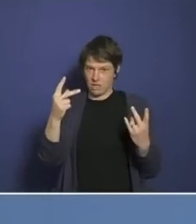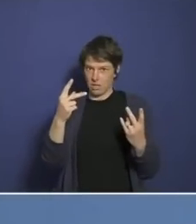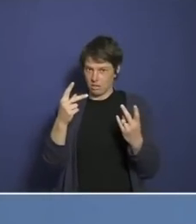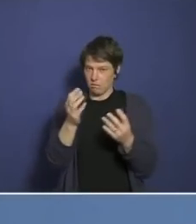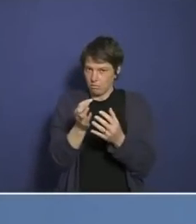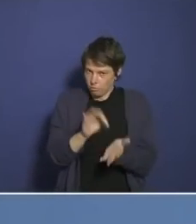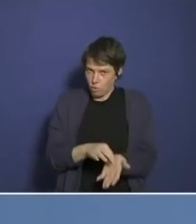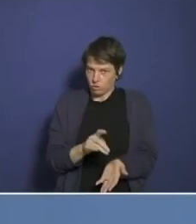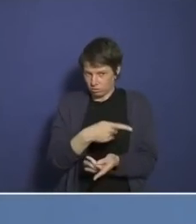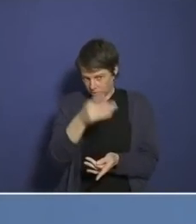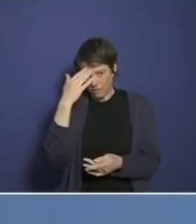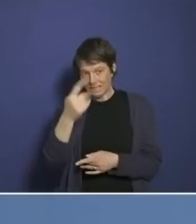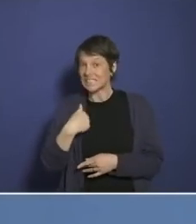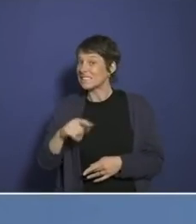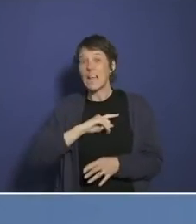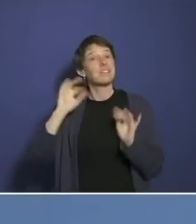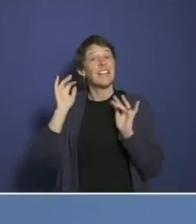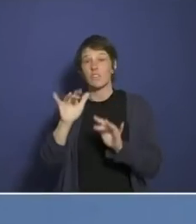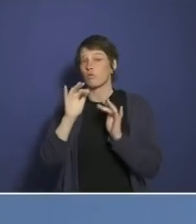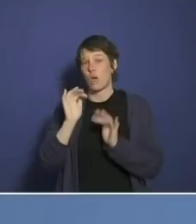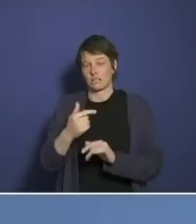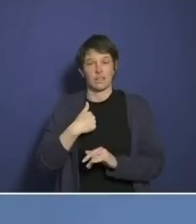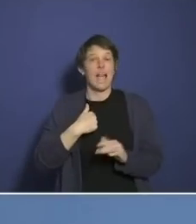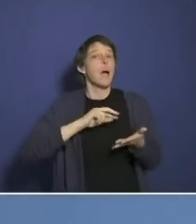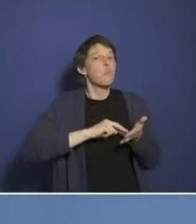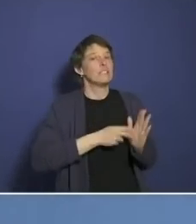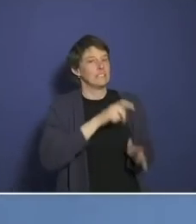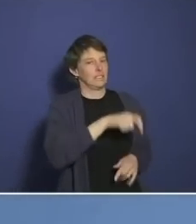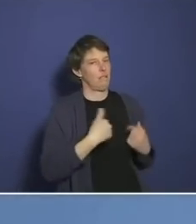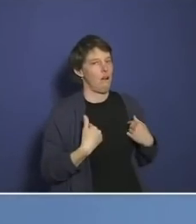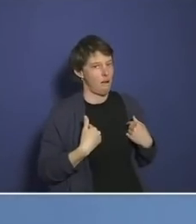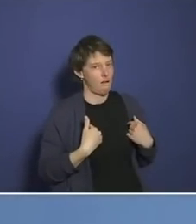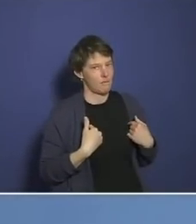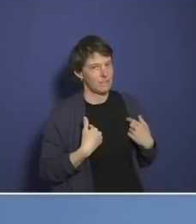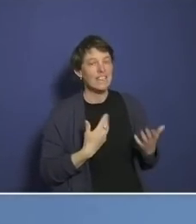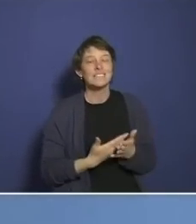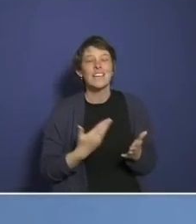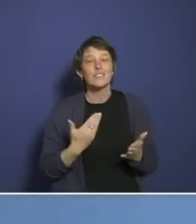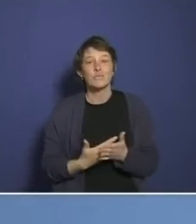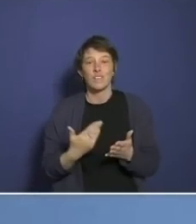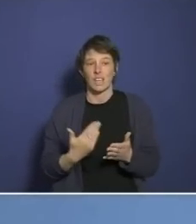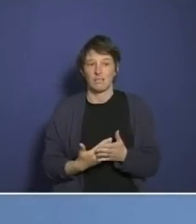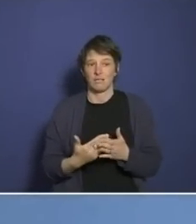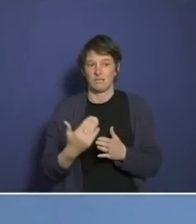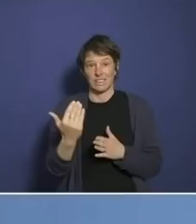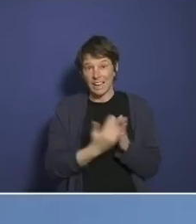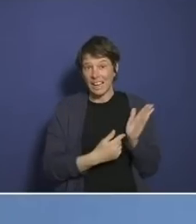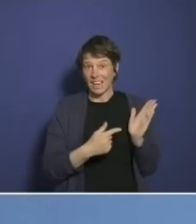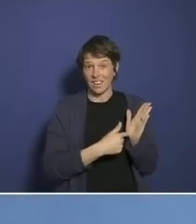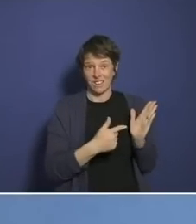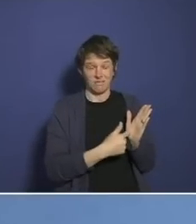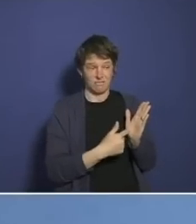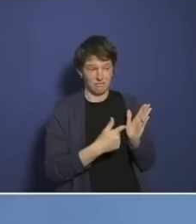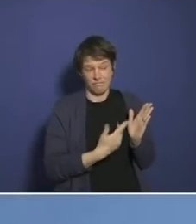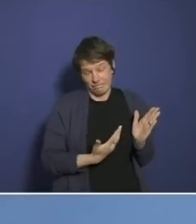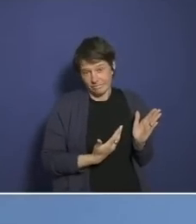bin kein Influencer, ich bin Politiker. Und daher muss ich die Regeln machen, die funktionieren im